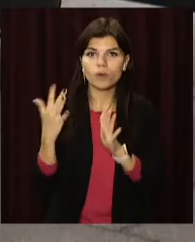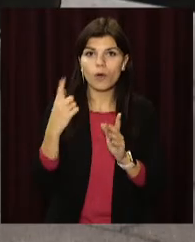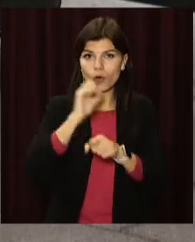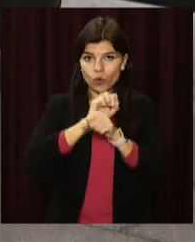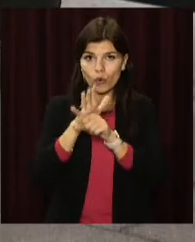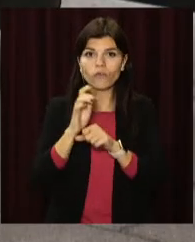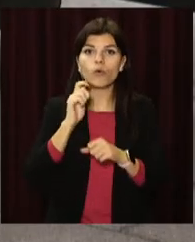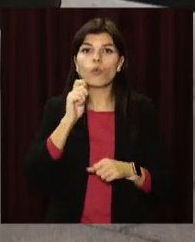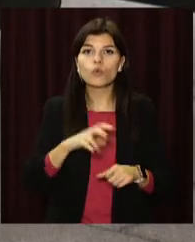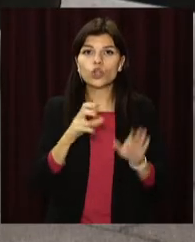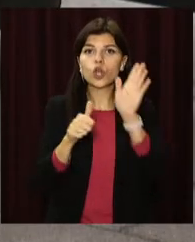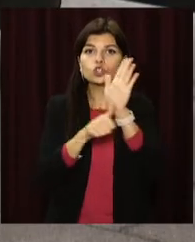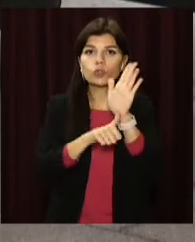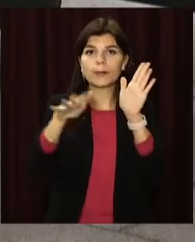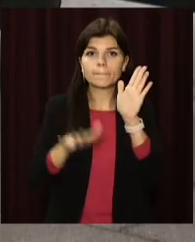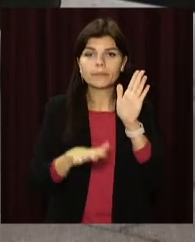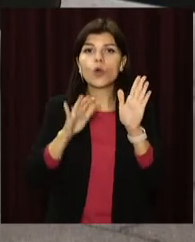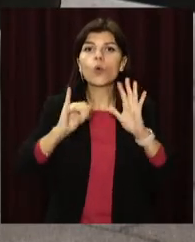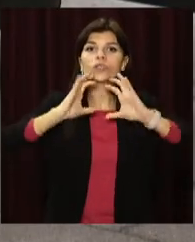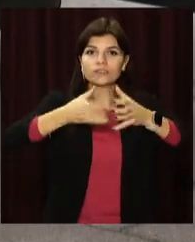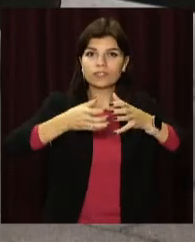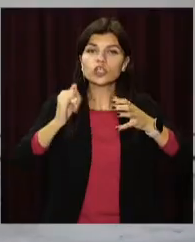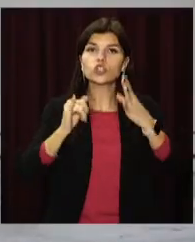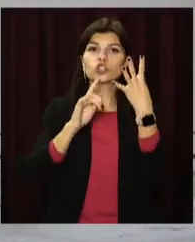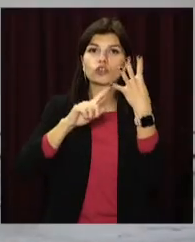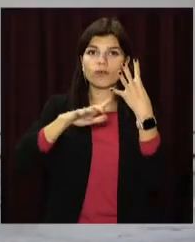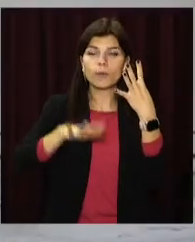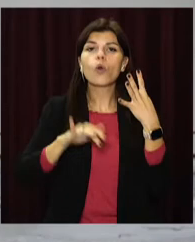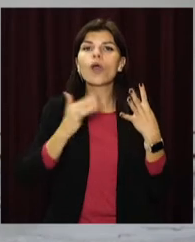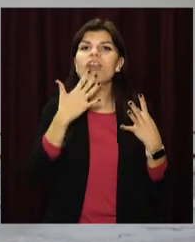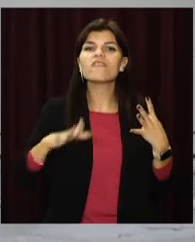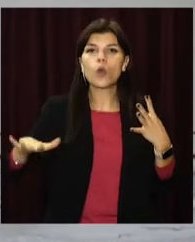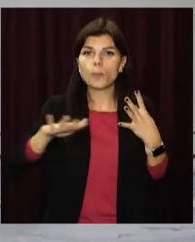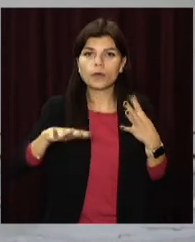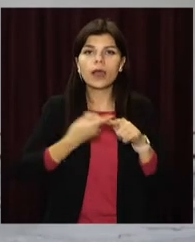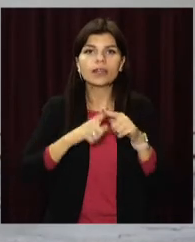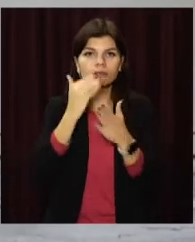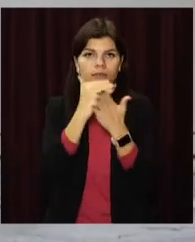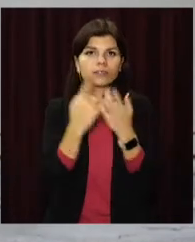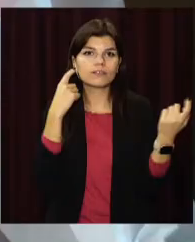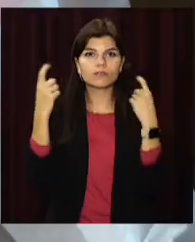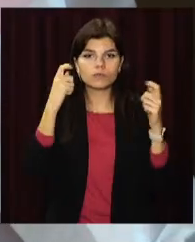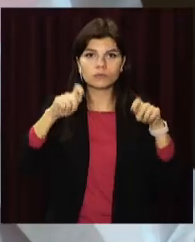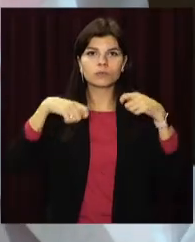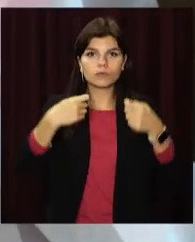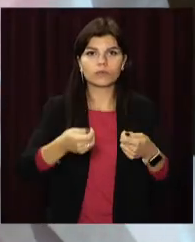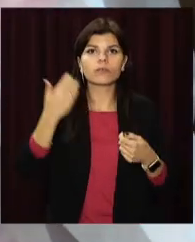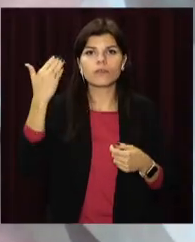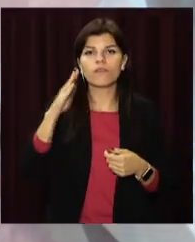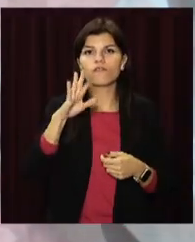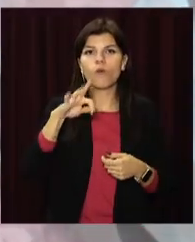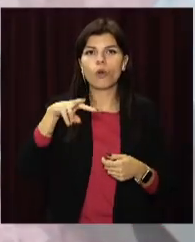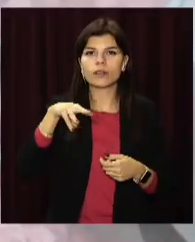добу Україна на шостому місці у світі і на четвертому у Європі. Це дані статистичного ресурсу Worldometers.